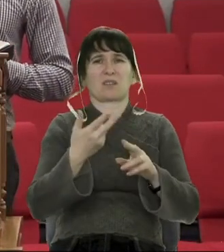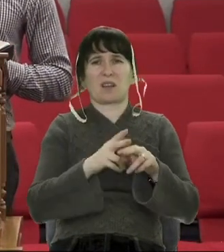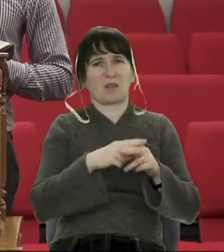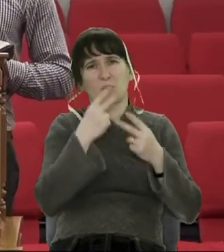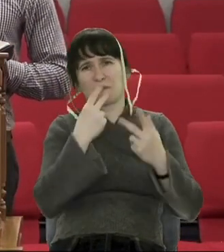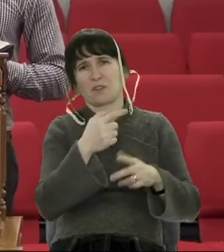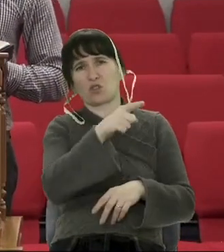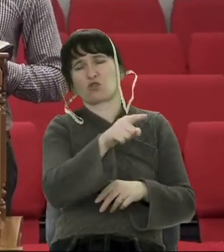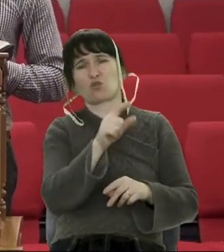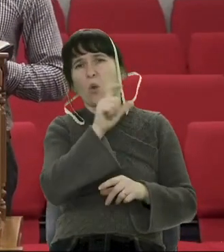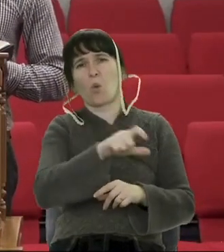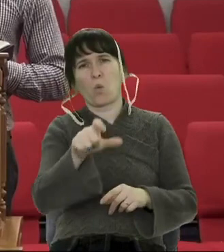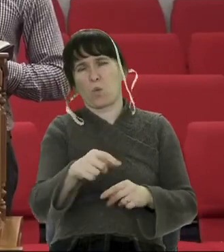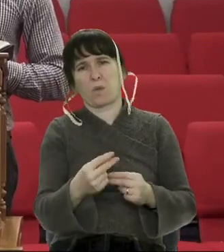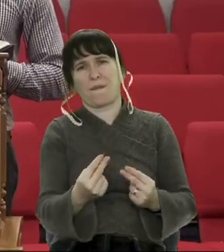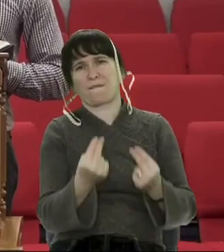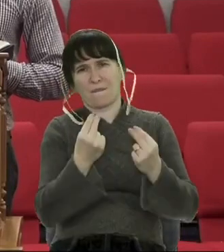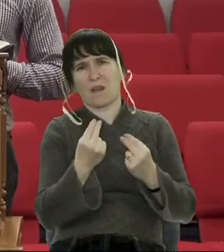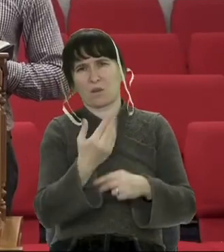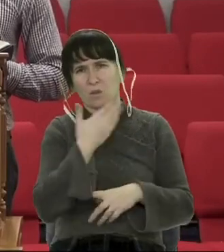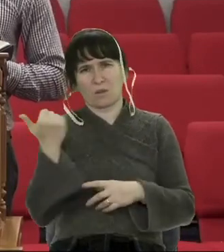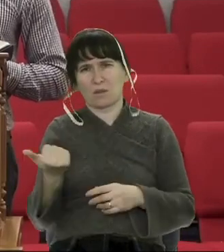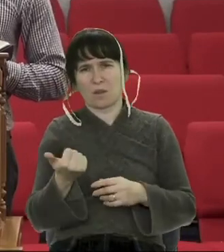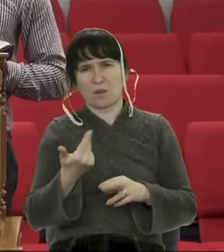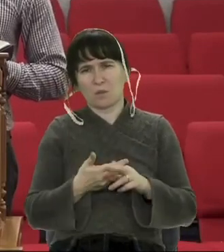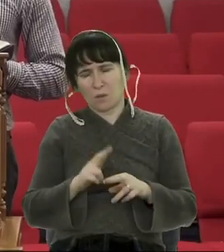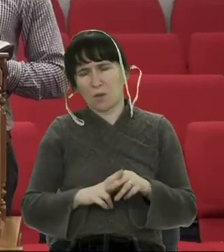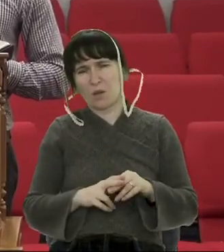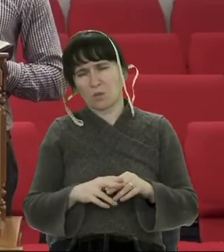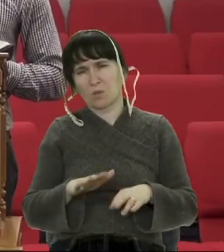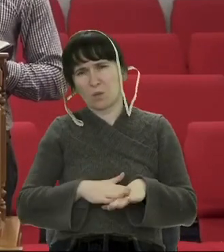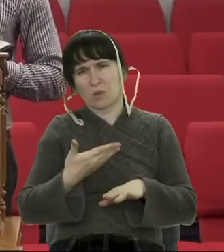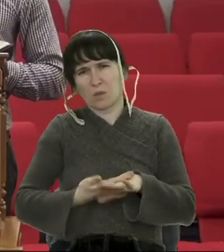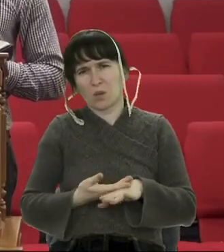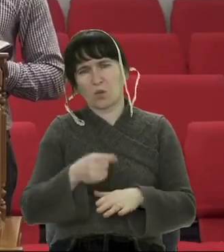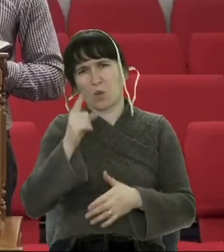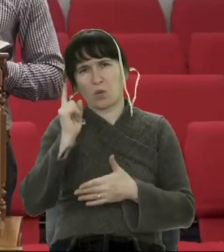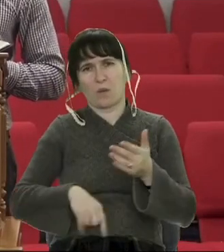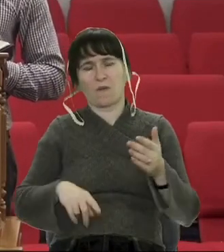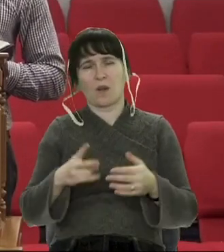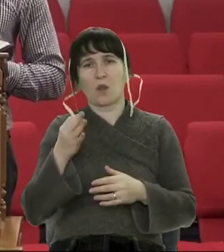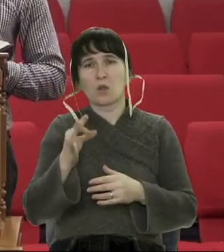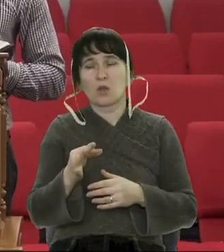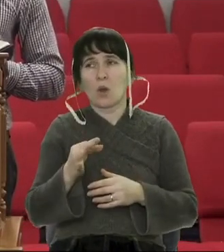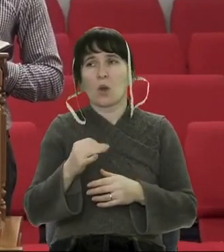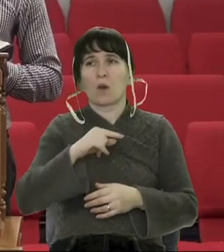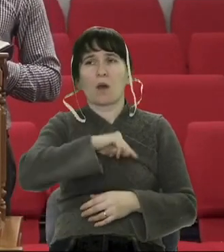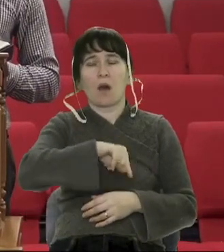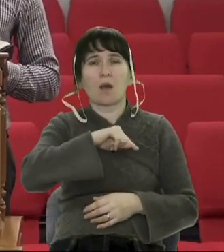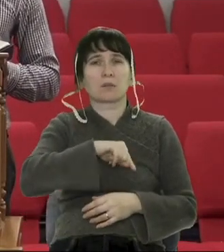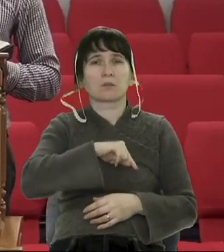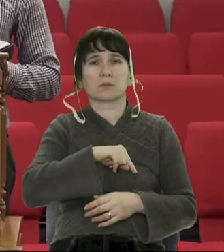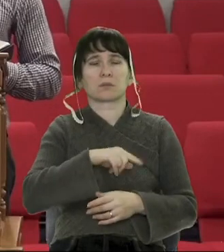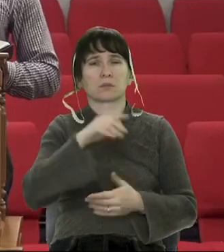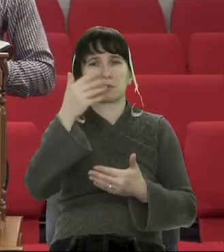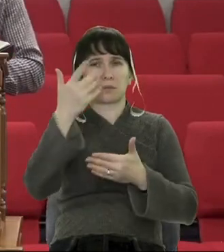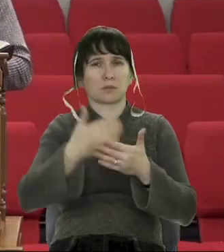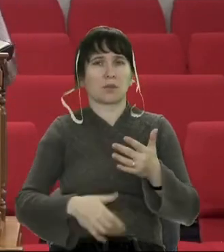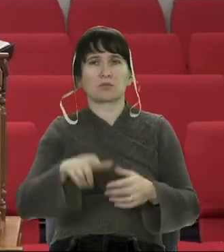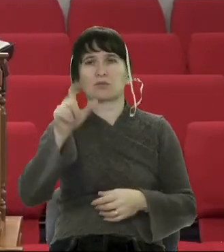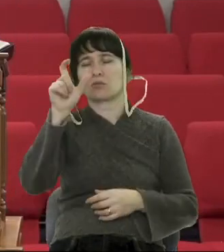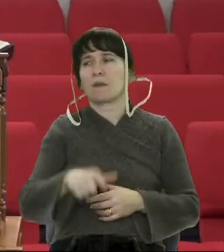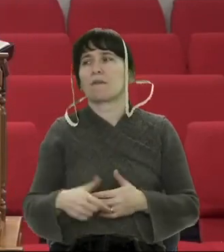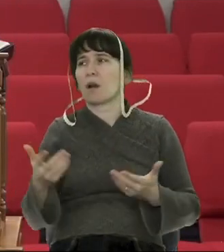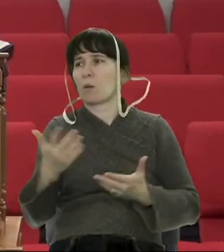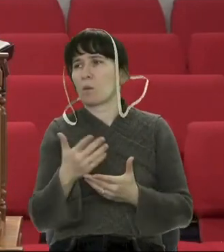вірні люди, їм так складно бути, довіряти. Але характеристика надійної людини, що навколишня ситуація не